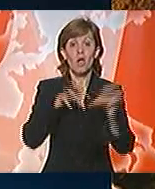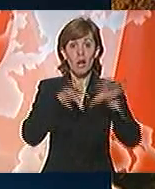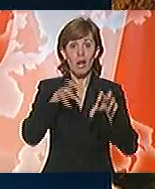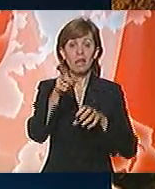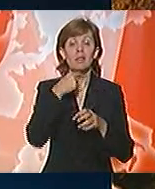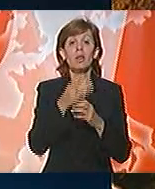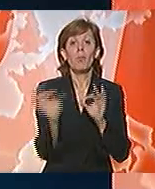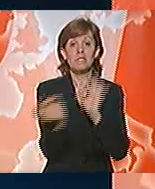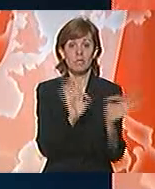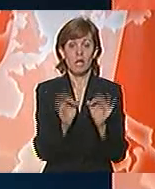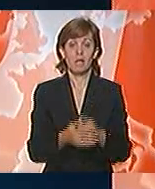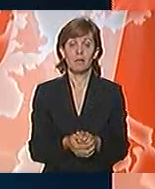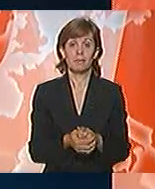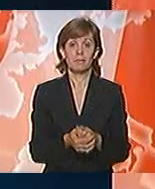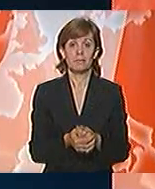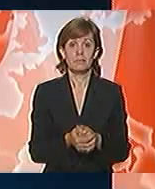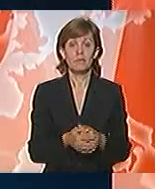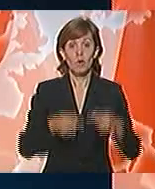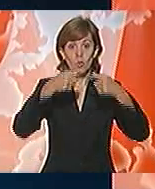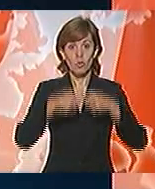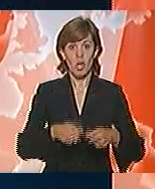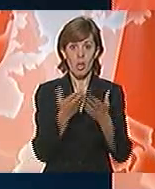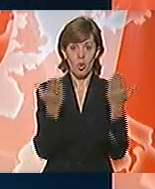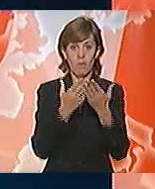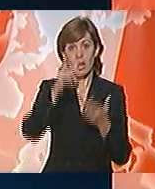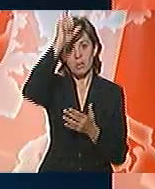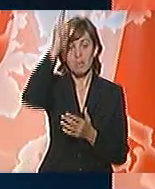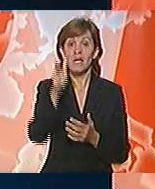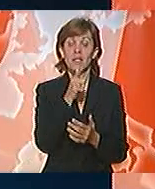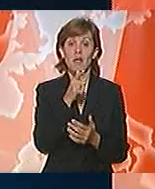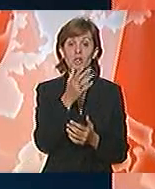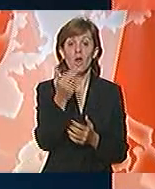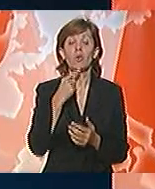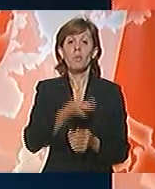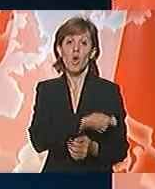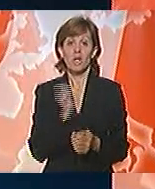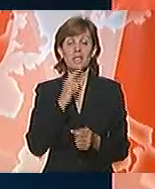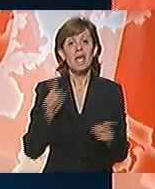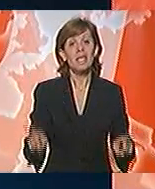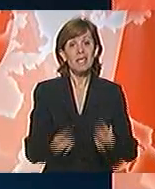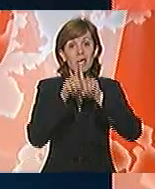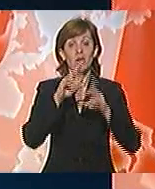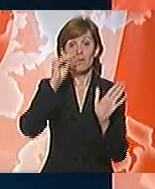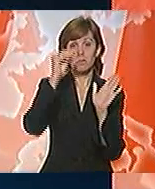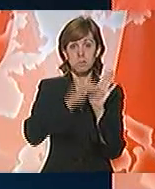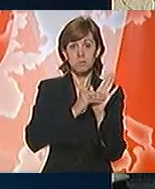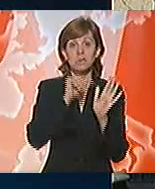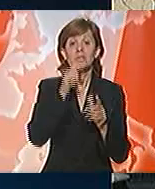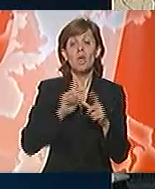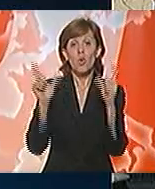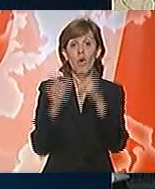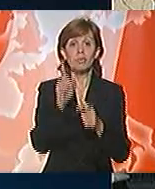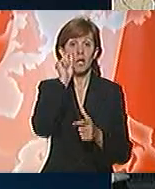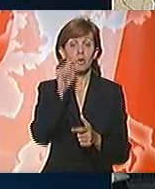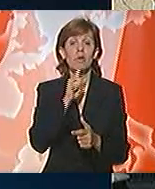obezbedjenja. Udruženje novinara Srbije zatražilo je od policije da hitno identifikuje i privede